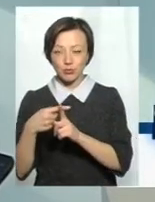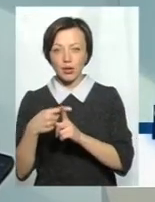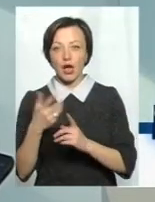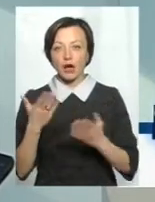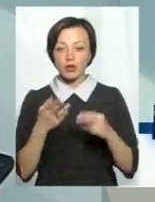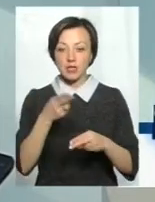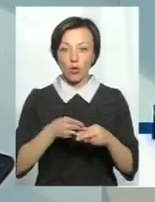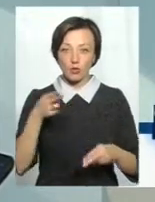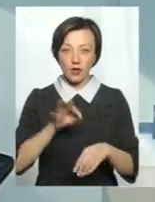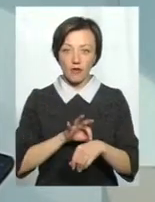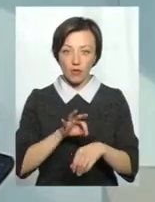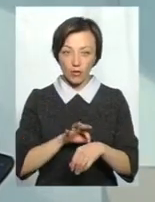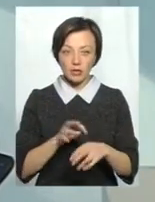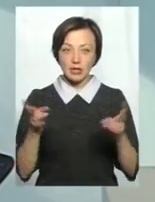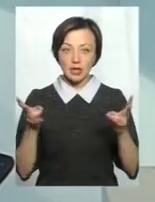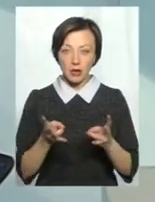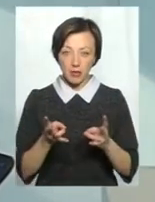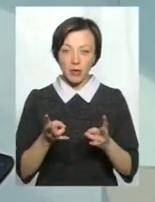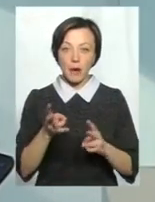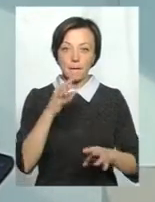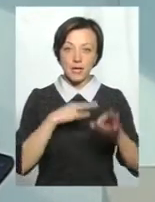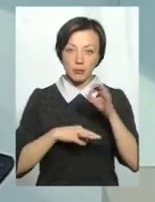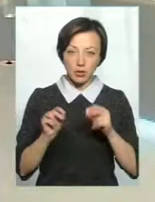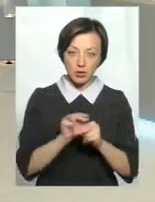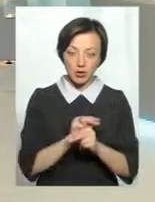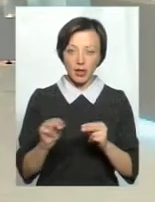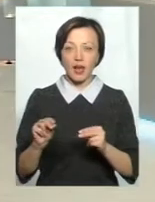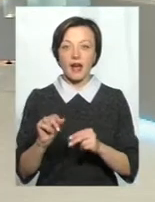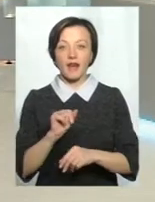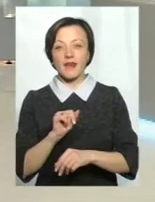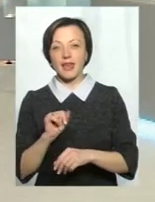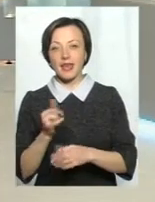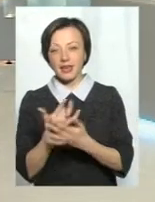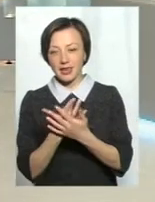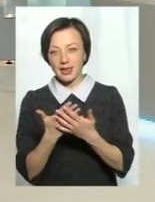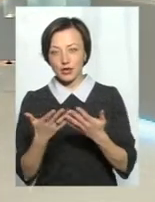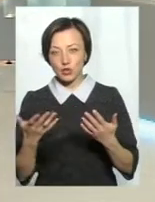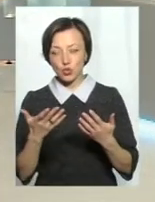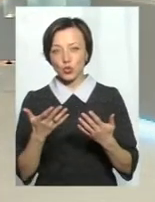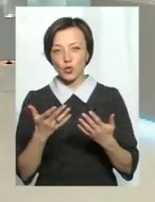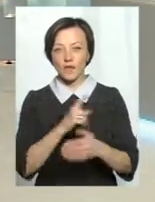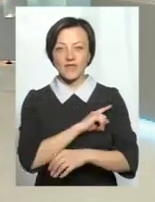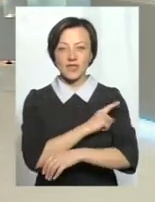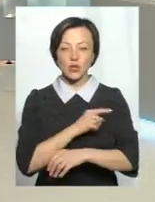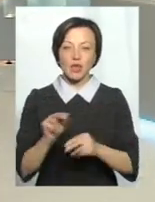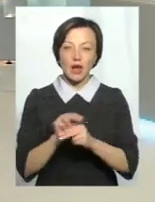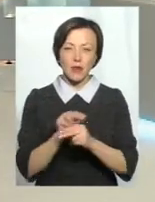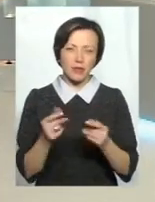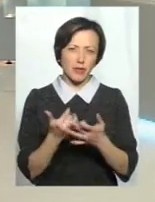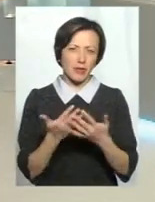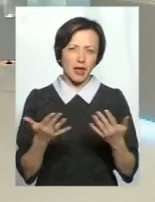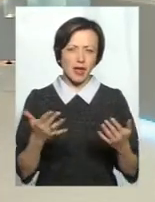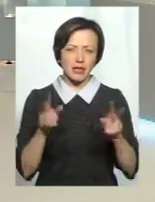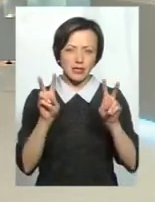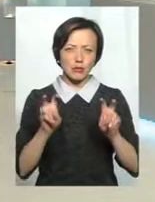йде загострення захворювання, тут підключати треба і медикаментозну терапію, і фізіотерапію. І деякі симптоми